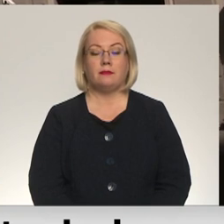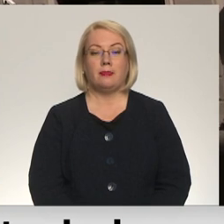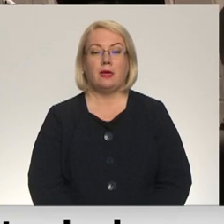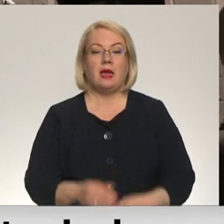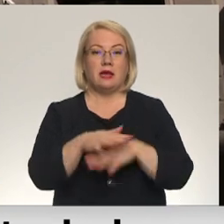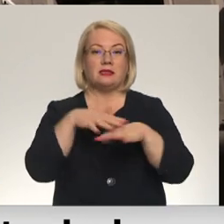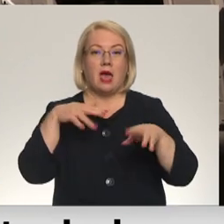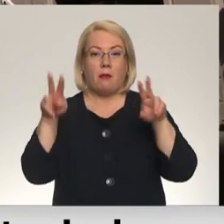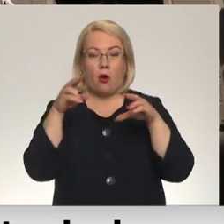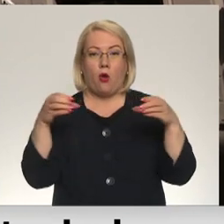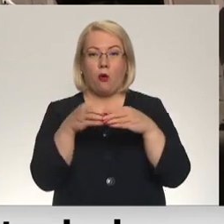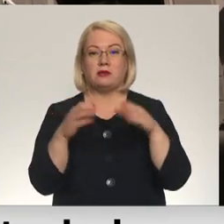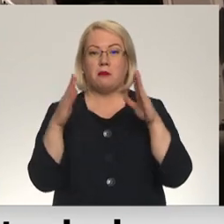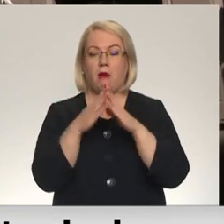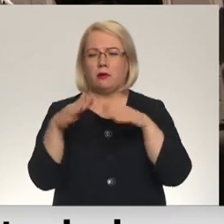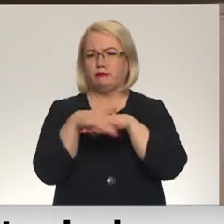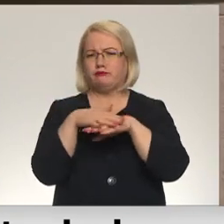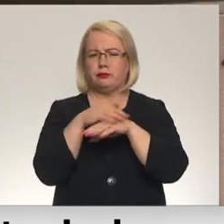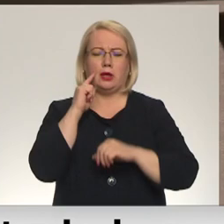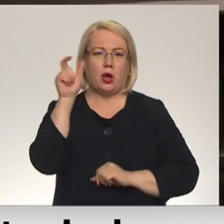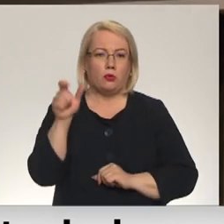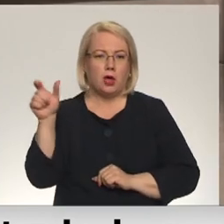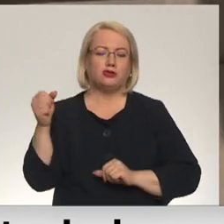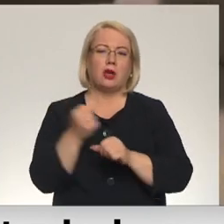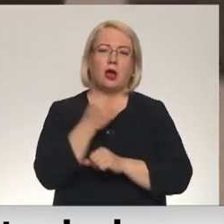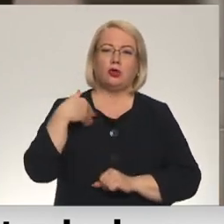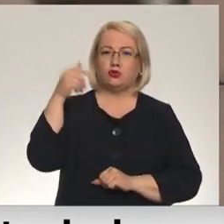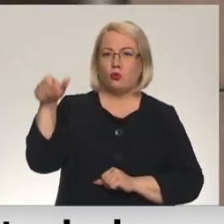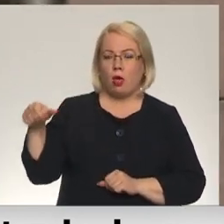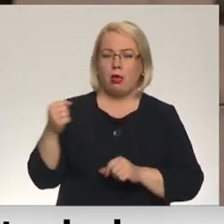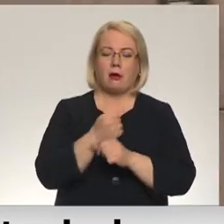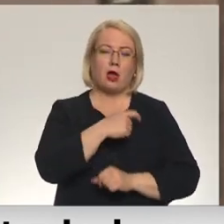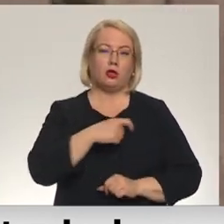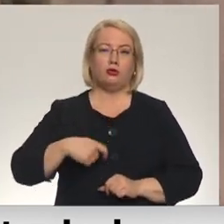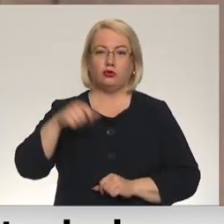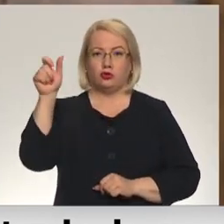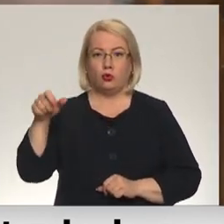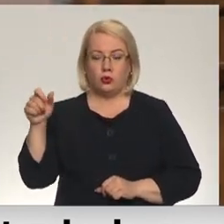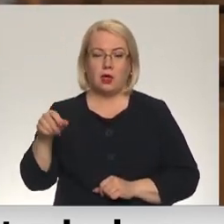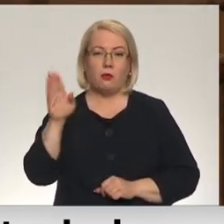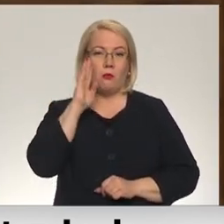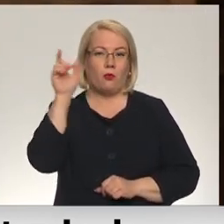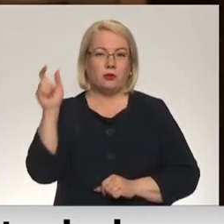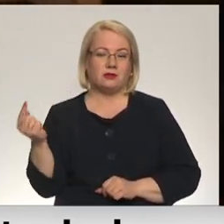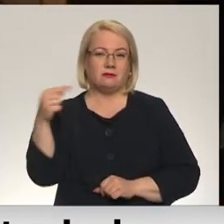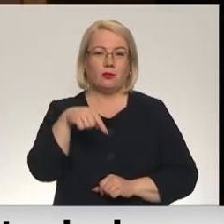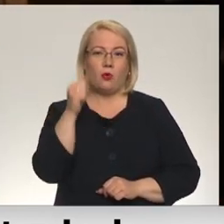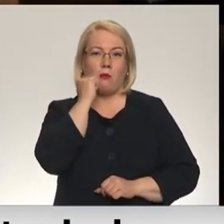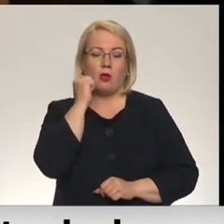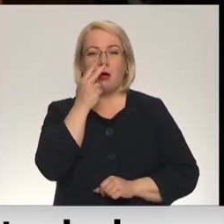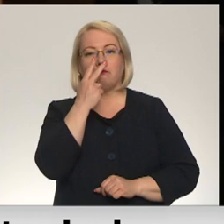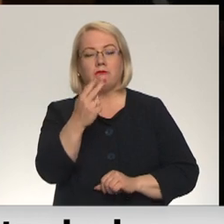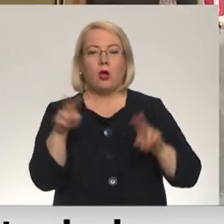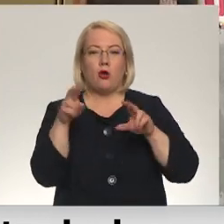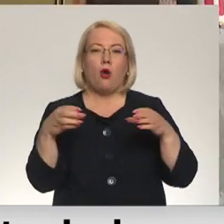Apsājumas komisiju ēku šodien pulcēs jaunieši gan skolēni, gan studenti. Artis braucis no Bauskas, lai ieskatītos komisijas